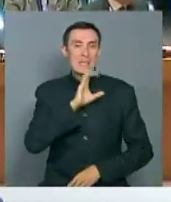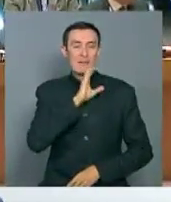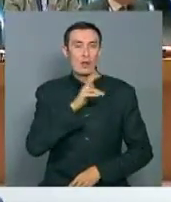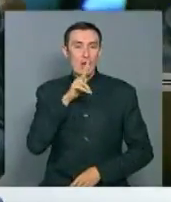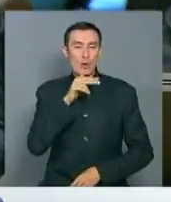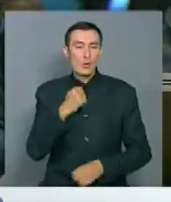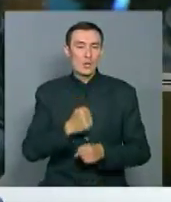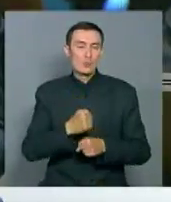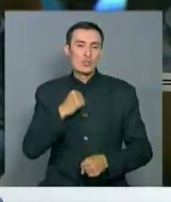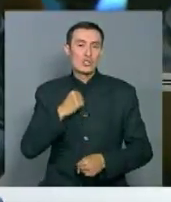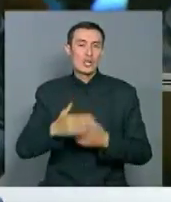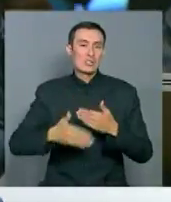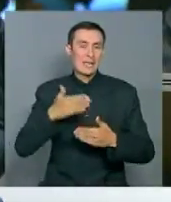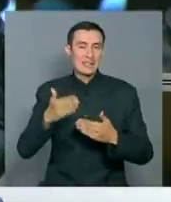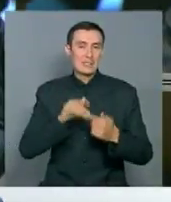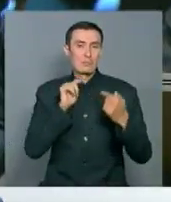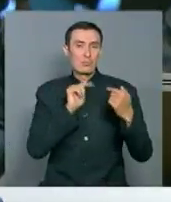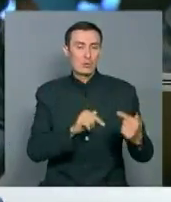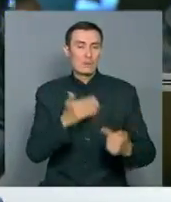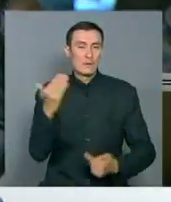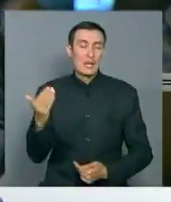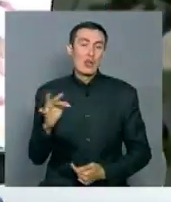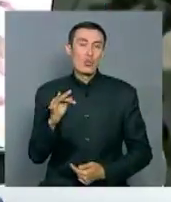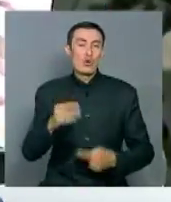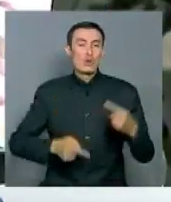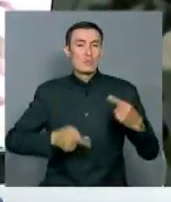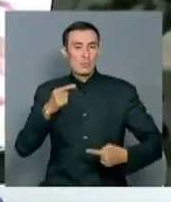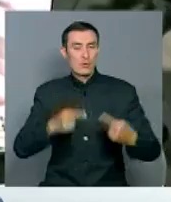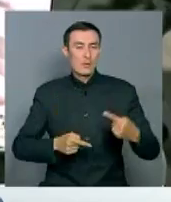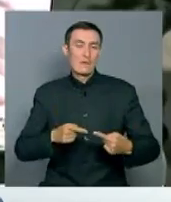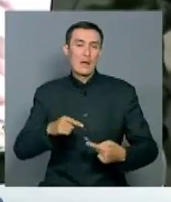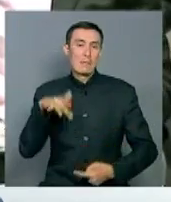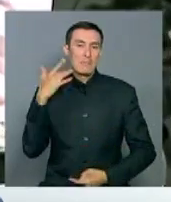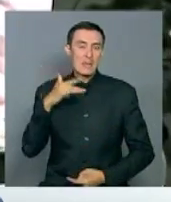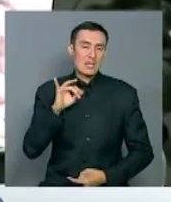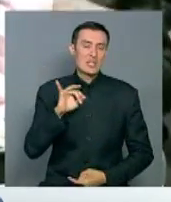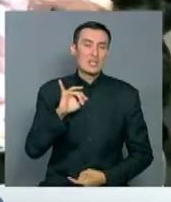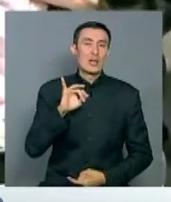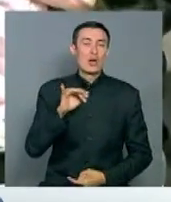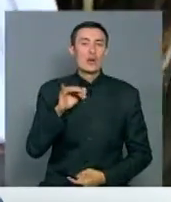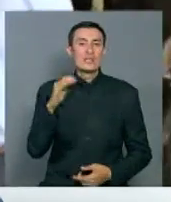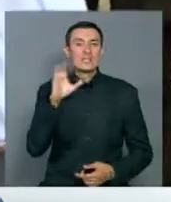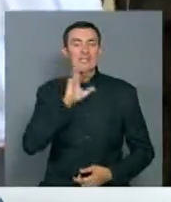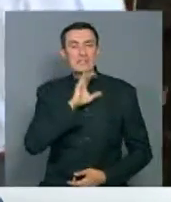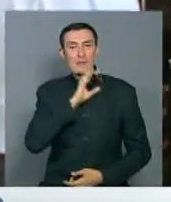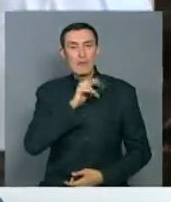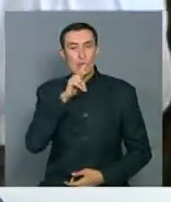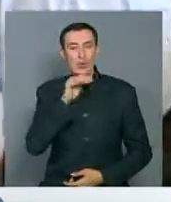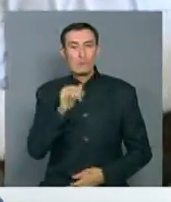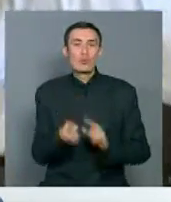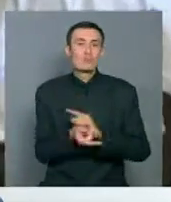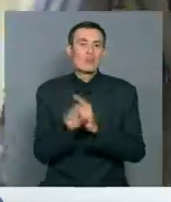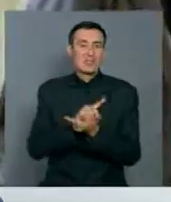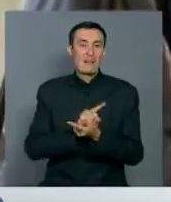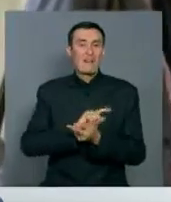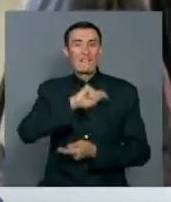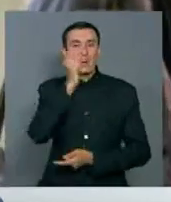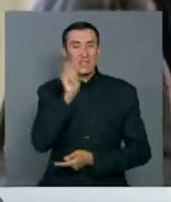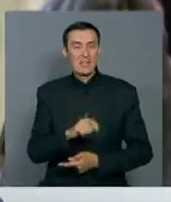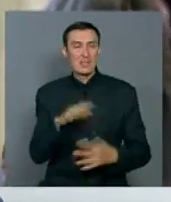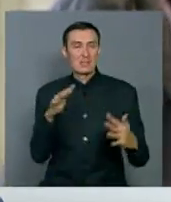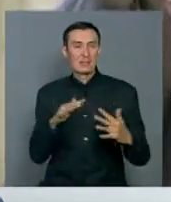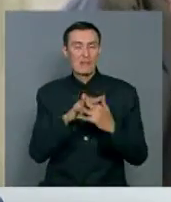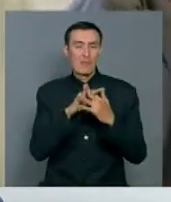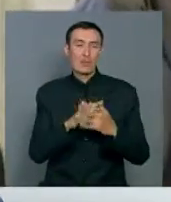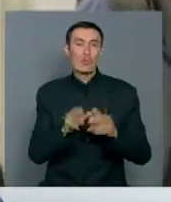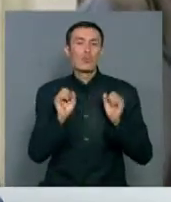ужесточающую санкции против этой страны. Но словесная перепалка между Вашингтоном и Пхеньяном может перерасти в военное столкновение, которое станет реальной